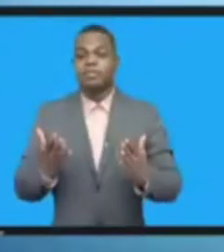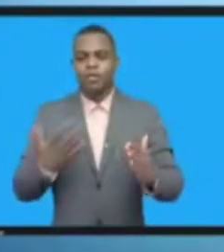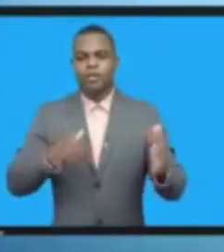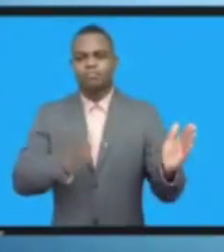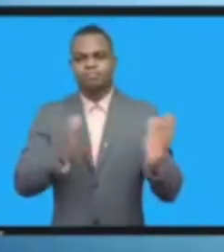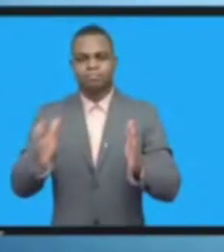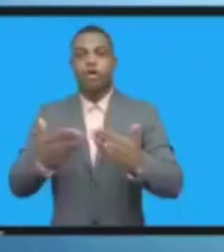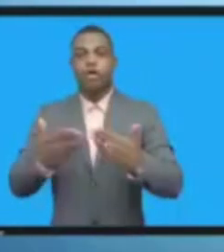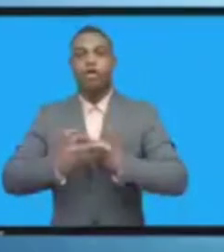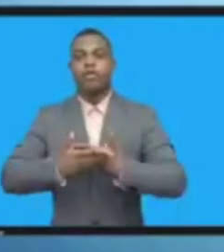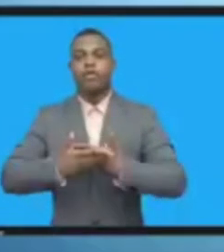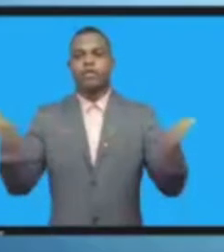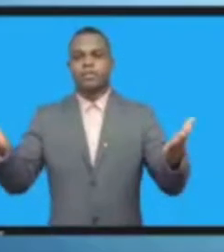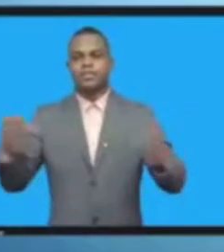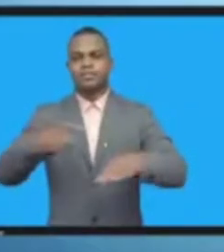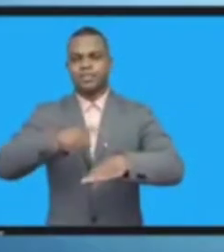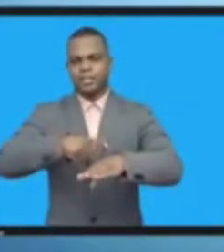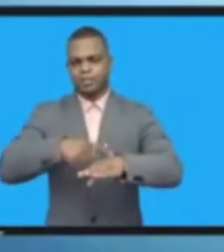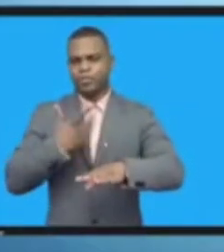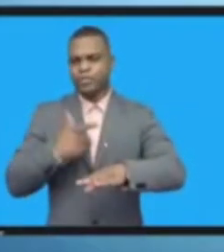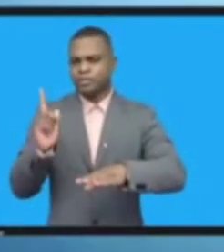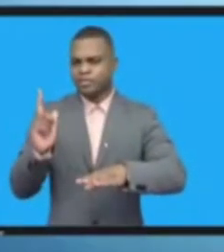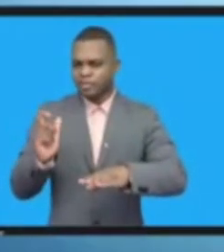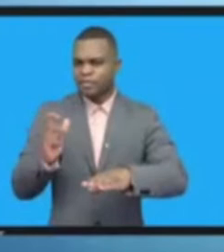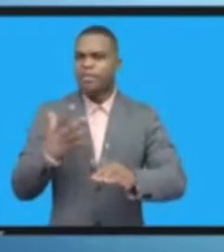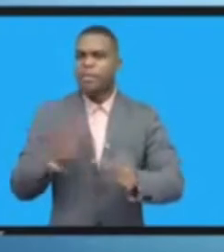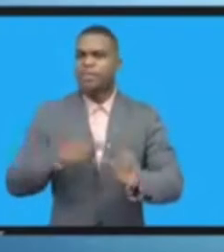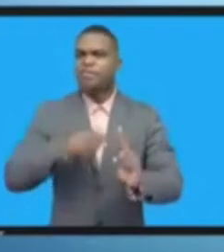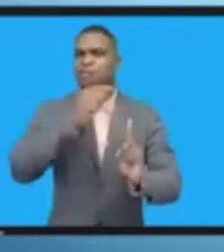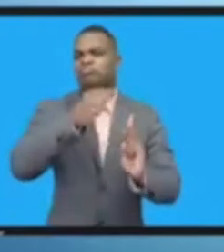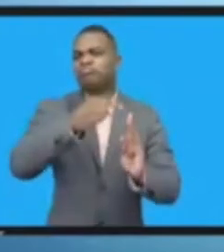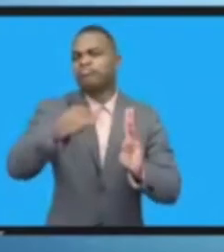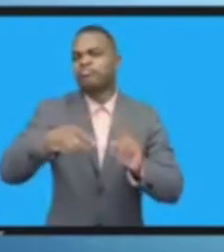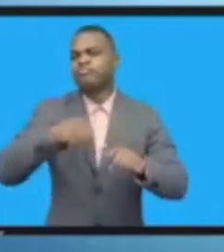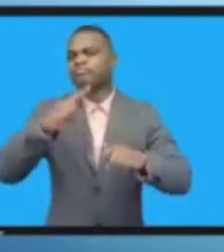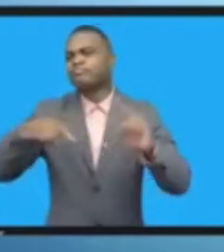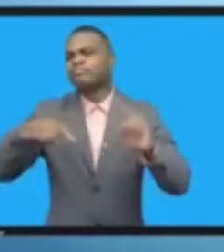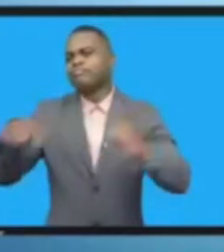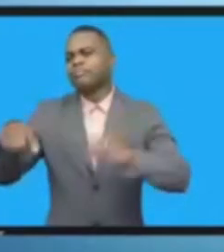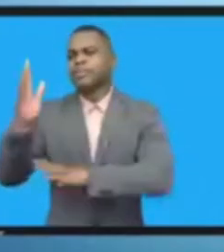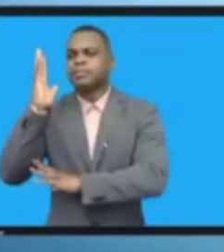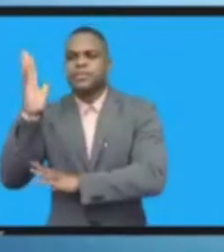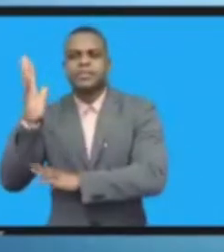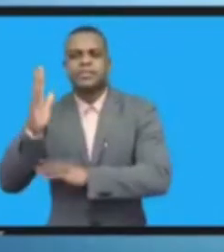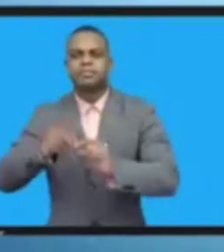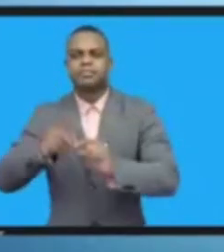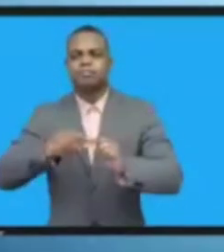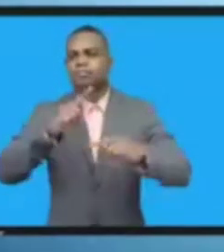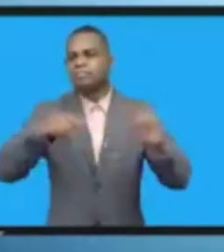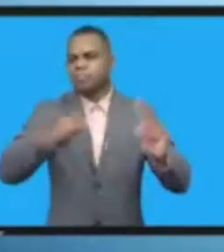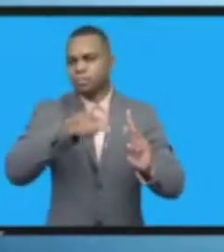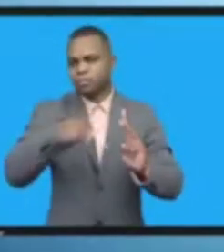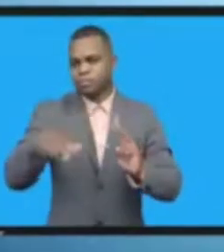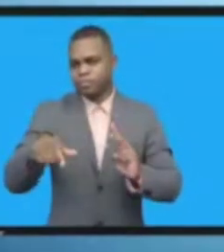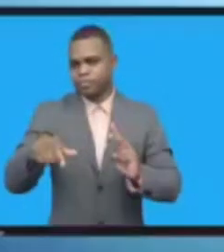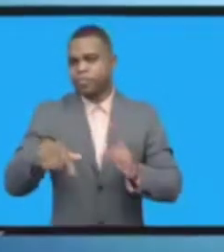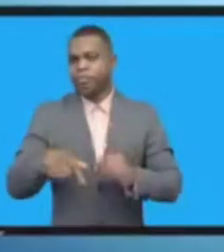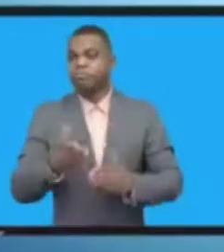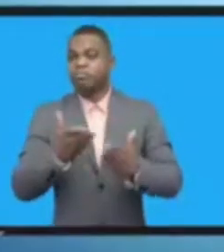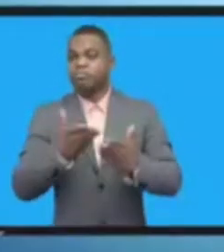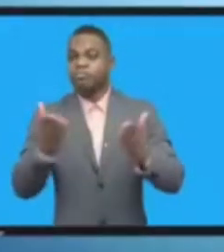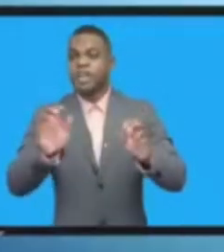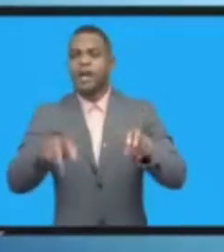في مقاعدكم واسمحوا ان اتأكد اذا ما كنت استطيع رؤية الجميع ام لا نعم